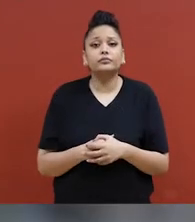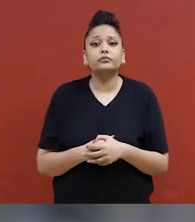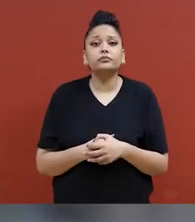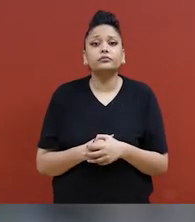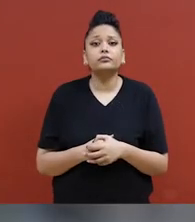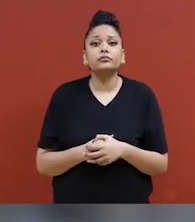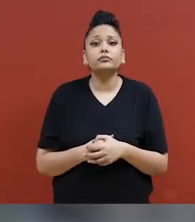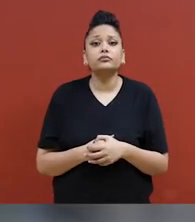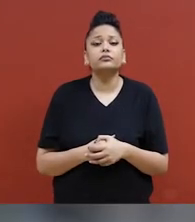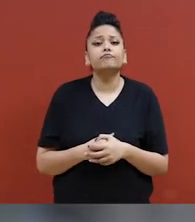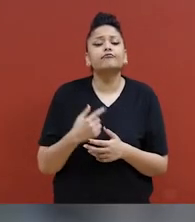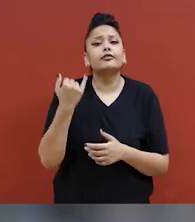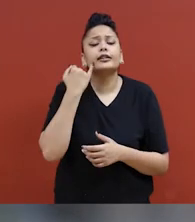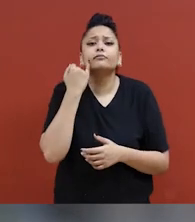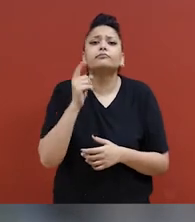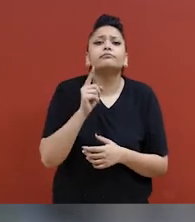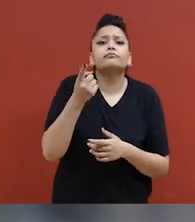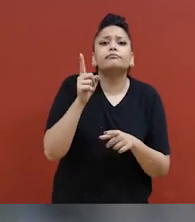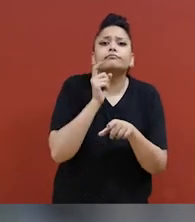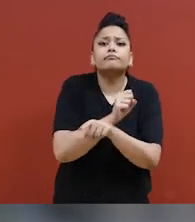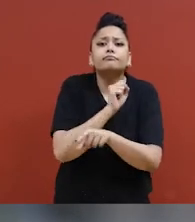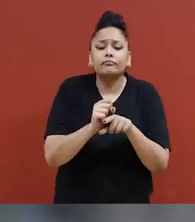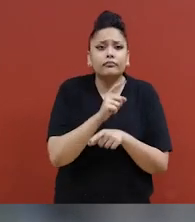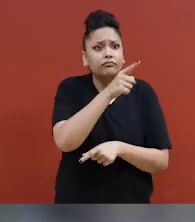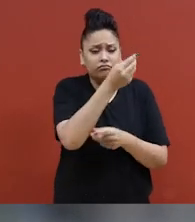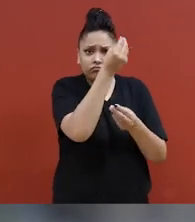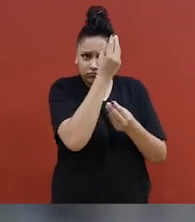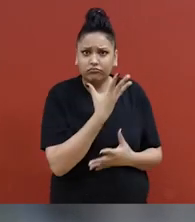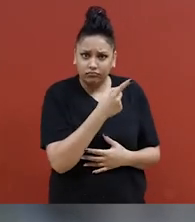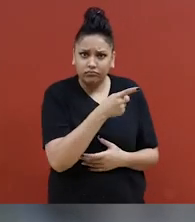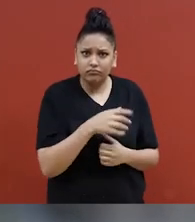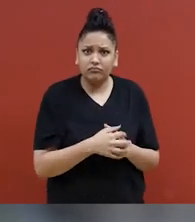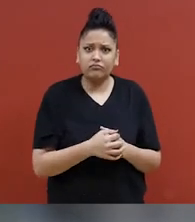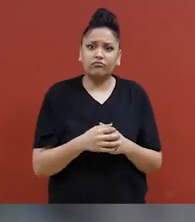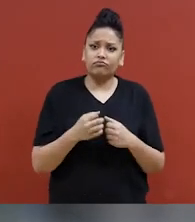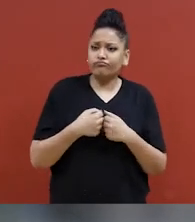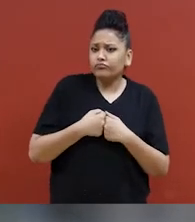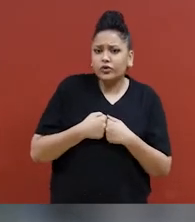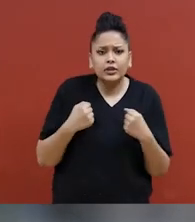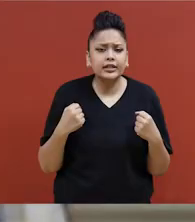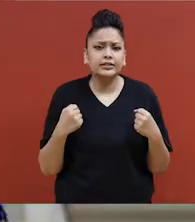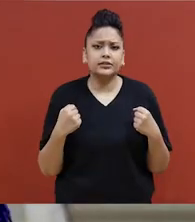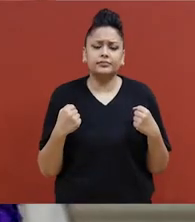Quelle est la première chose que vous voudriez dire à votre amie qui vous révèle une chose aussi importante?